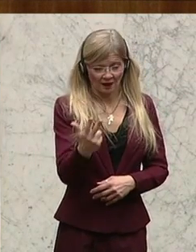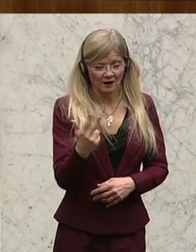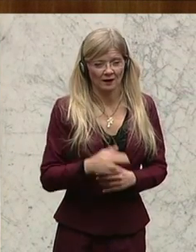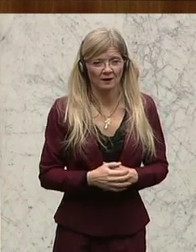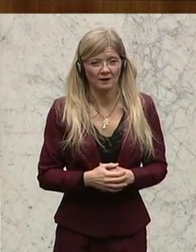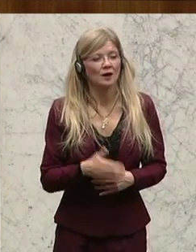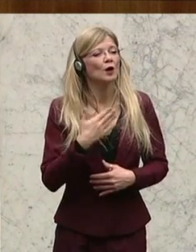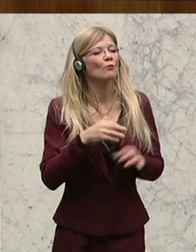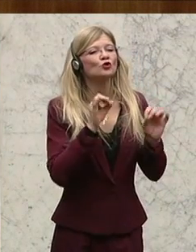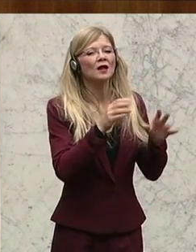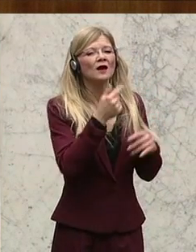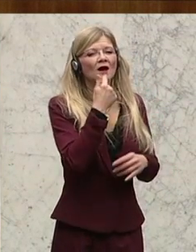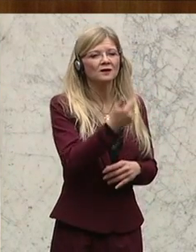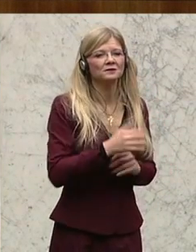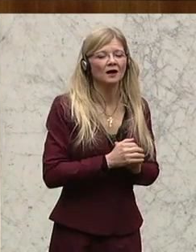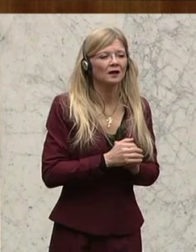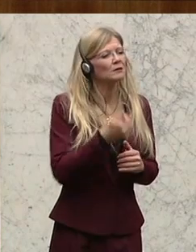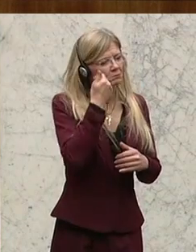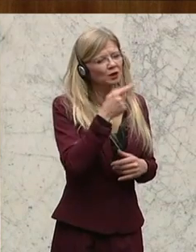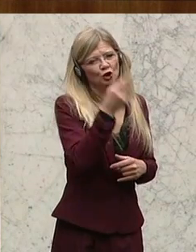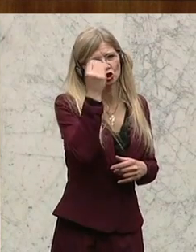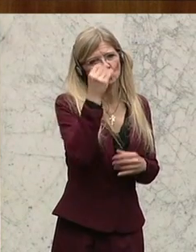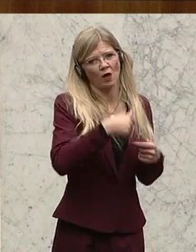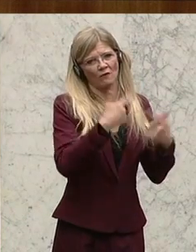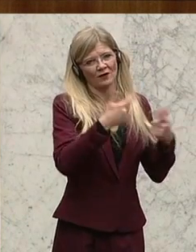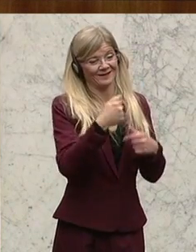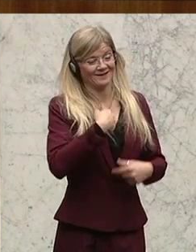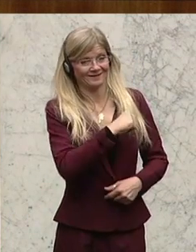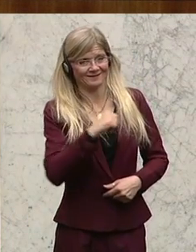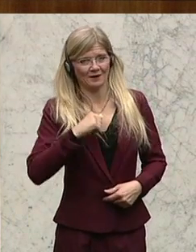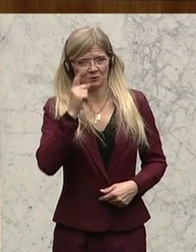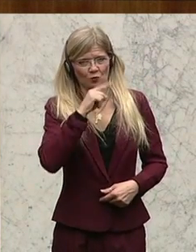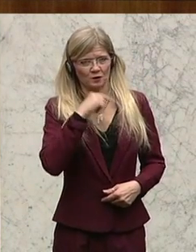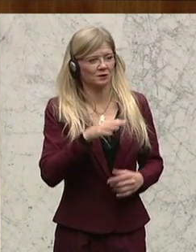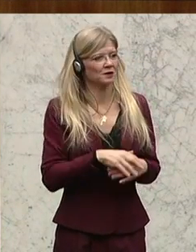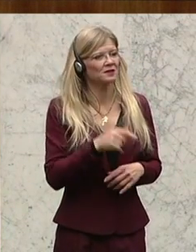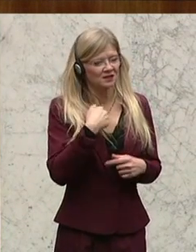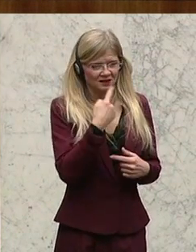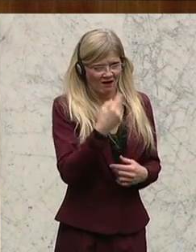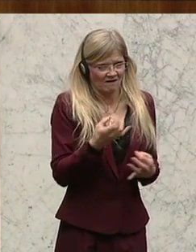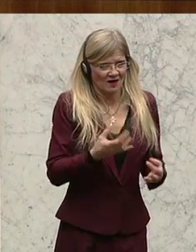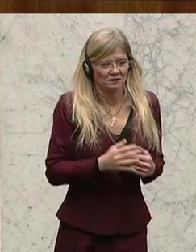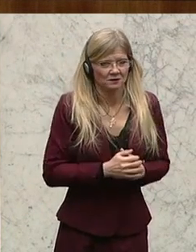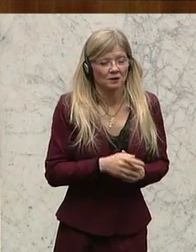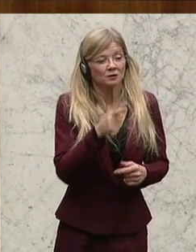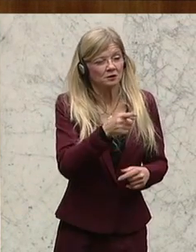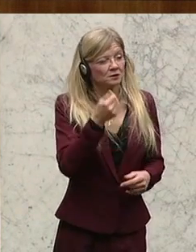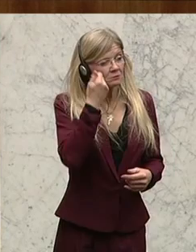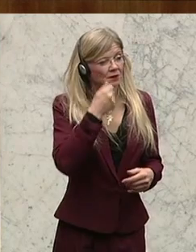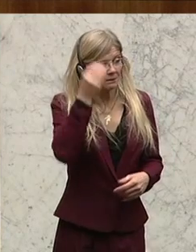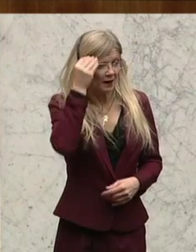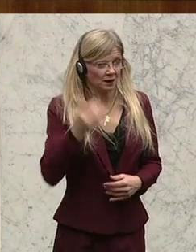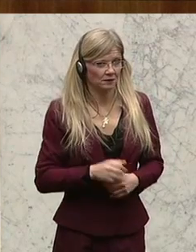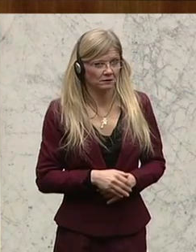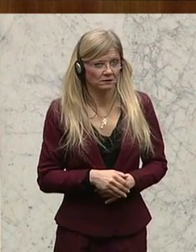dass Sie mal die Schüler ein bisschen aufklären. Ich als Polizist sage Ihnen Folgendes, und bitte schreiben Sie sich das hinter die Ohren. Wenn hier ein junger